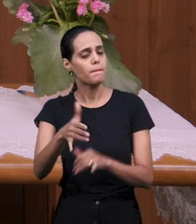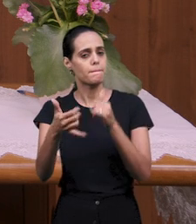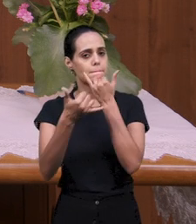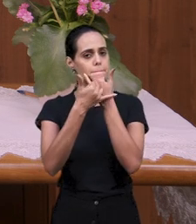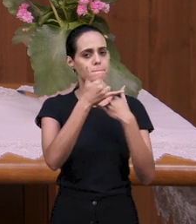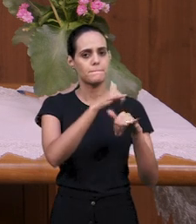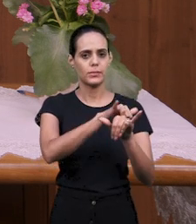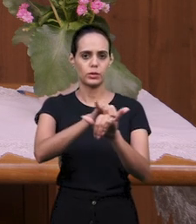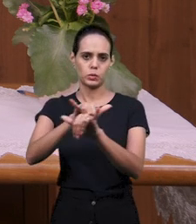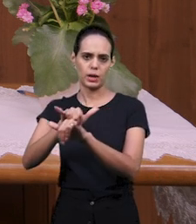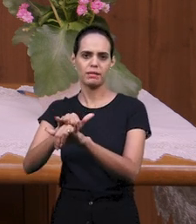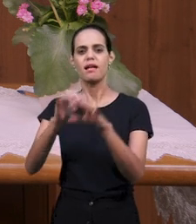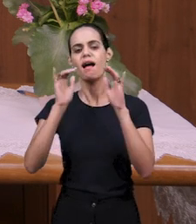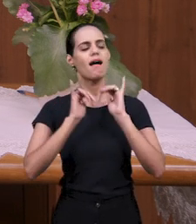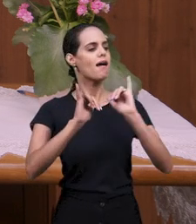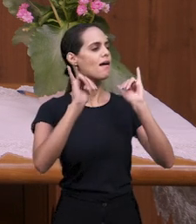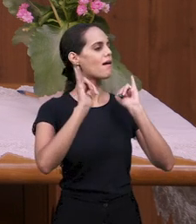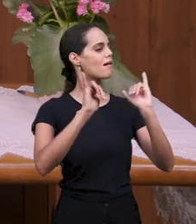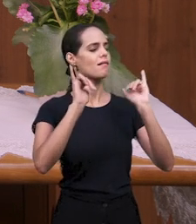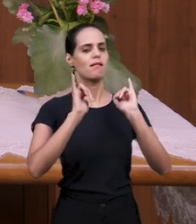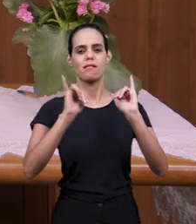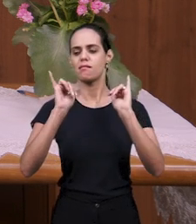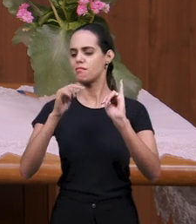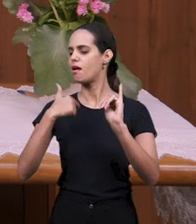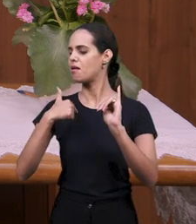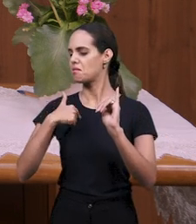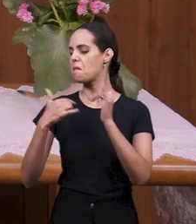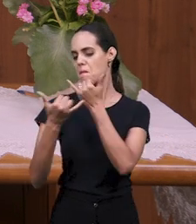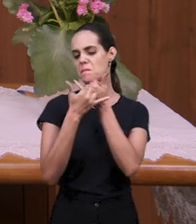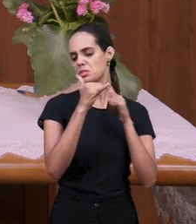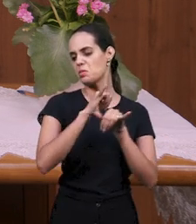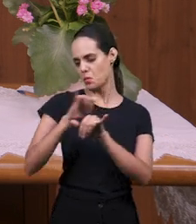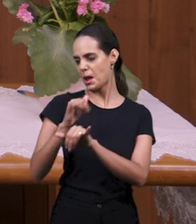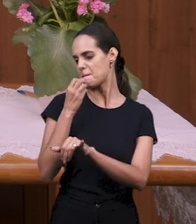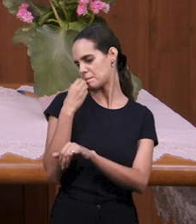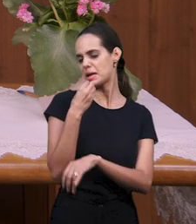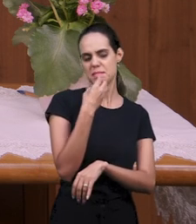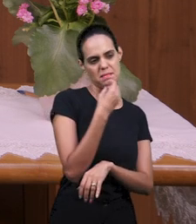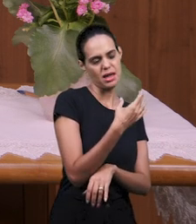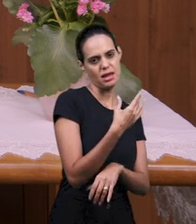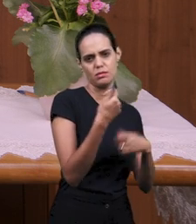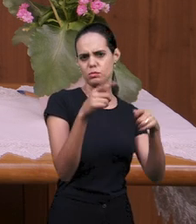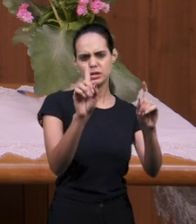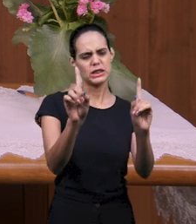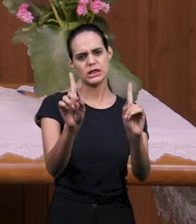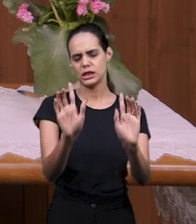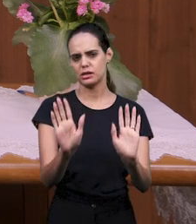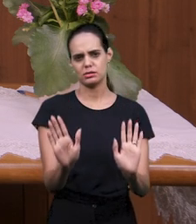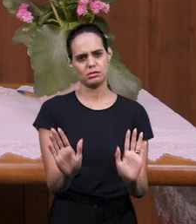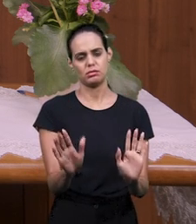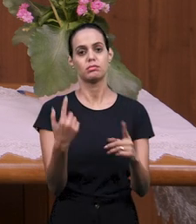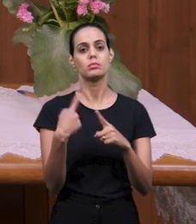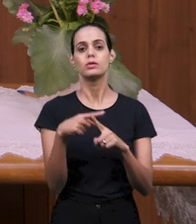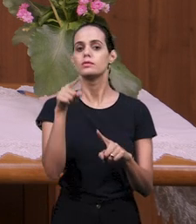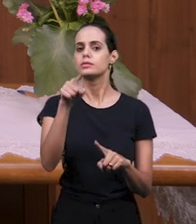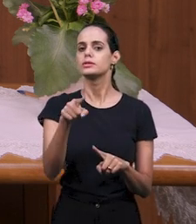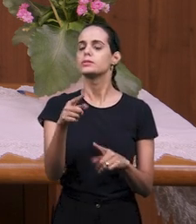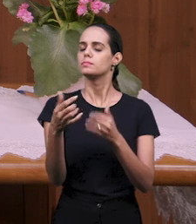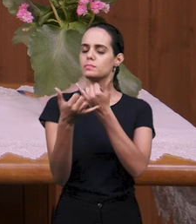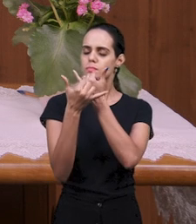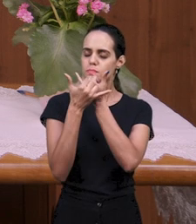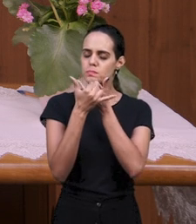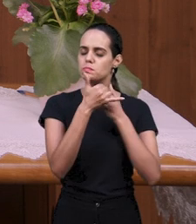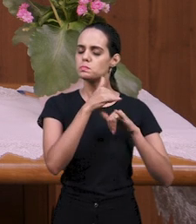хорошо». Людям рассказывать, как ты простил. Если ты простил, Бог